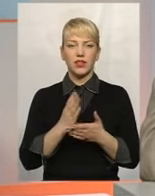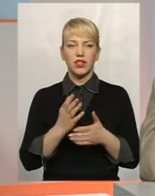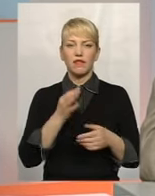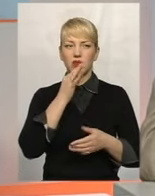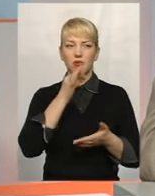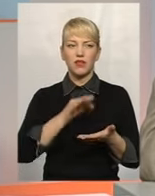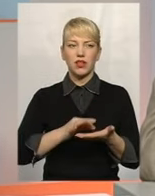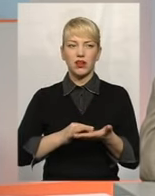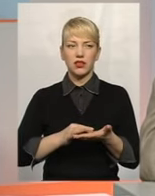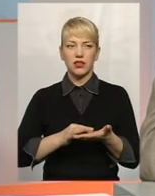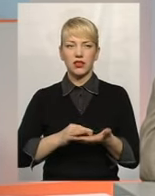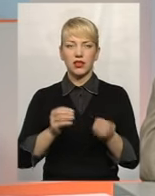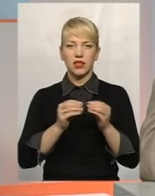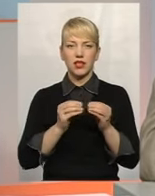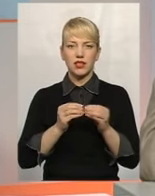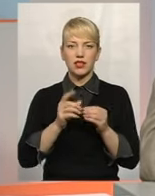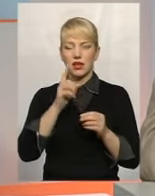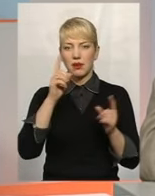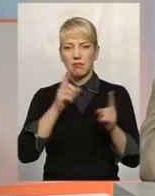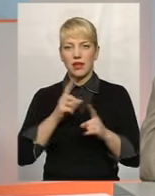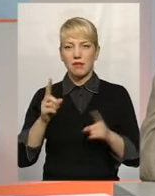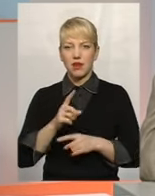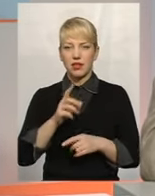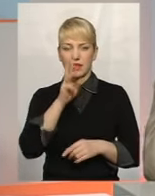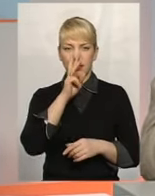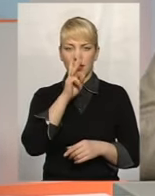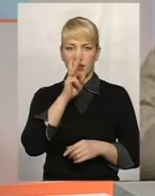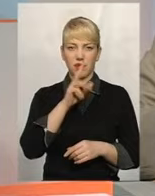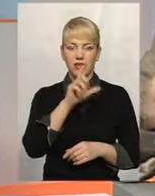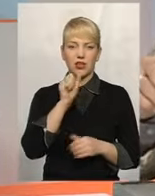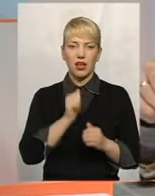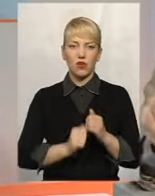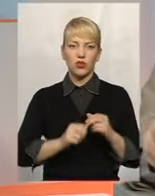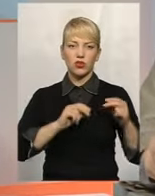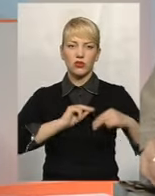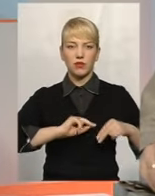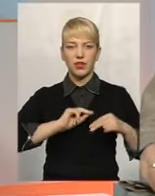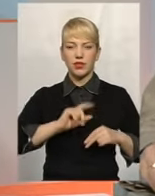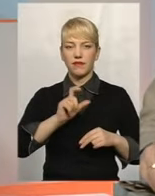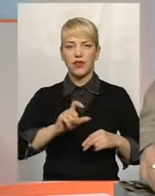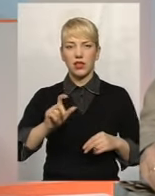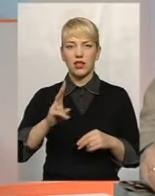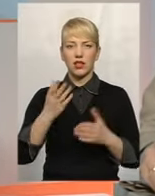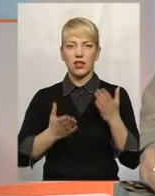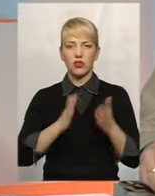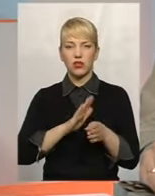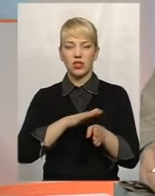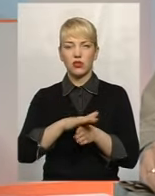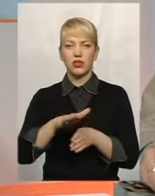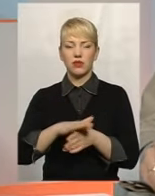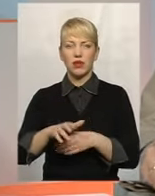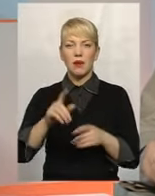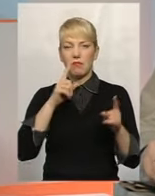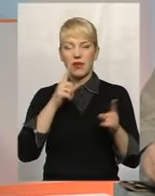відповідальність 10 мінімальних заробітних плат, також за кожного працівника, якщо не дотримані мінімальні